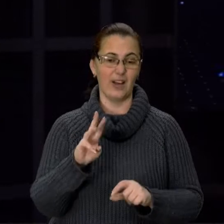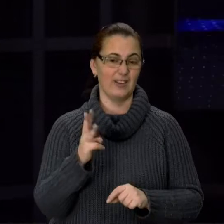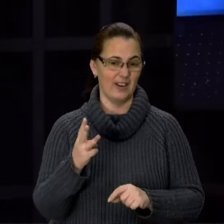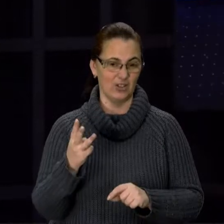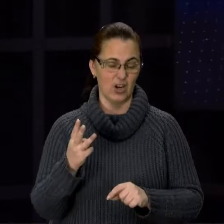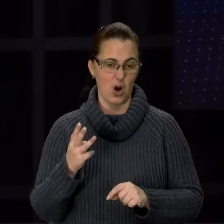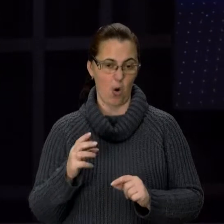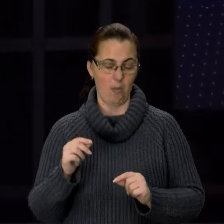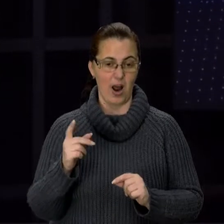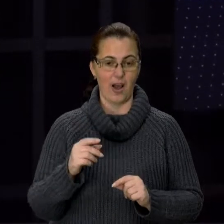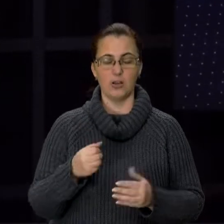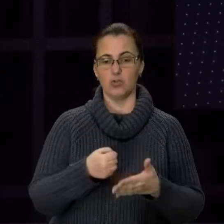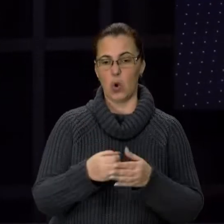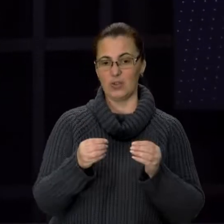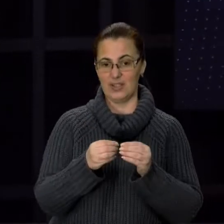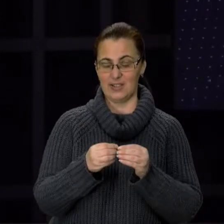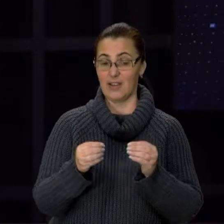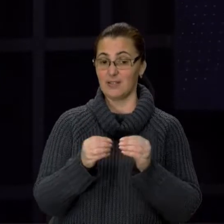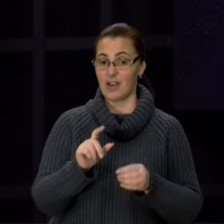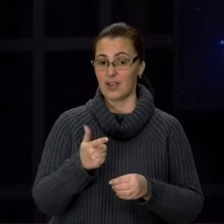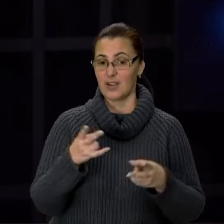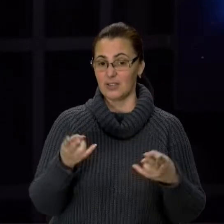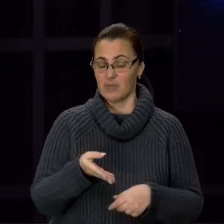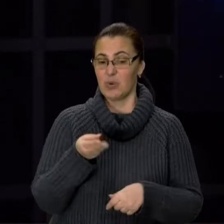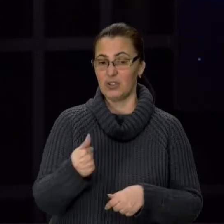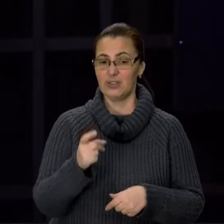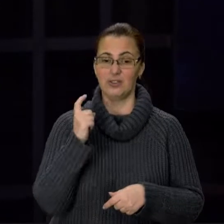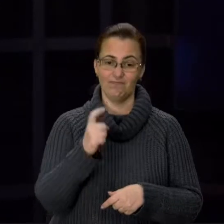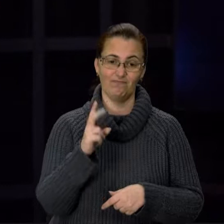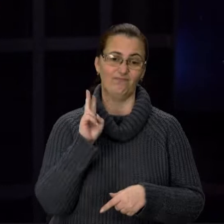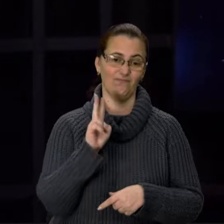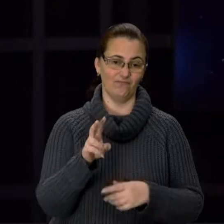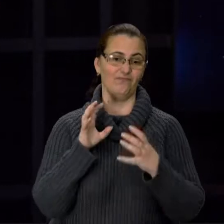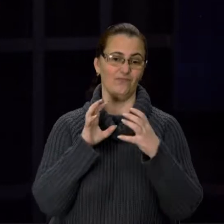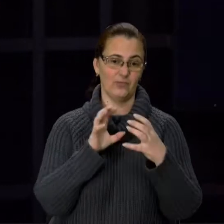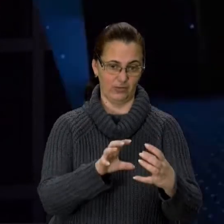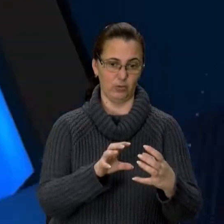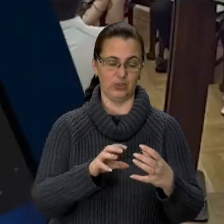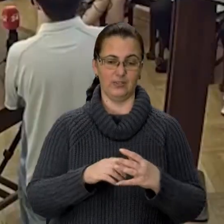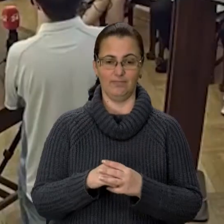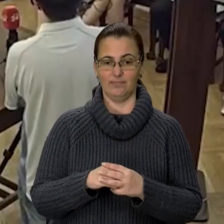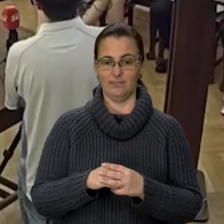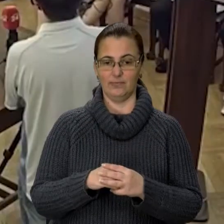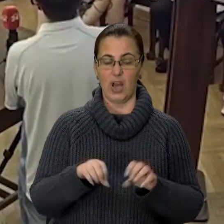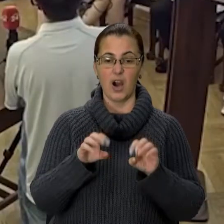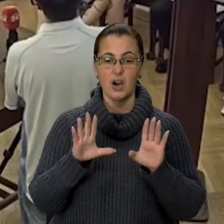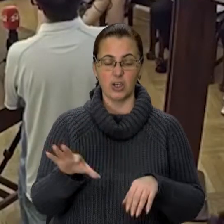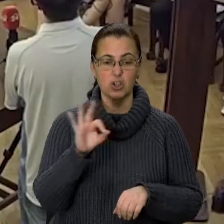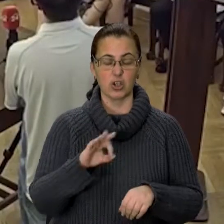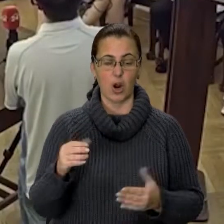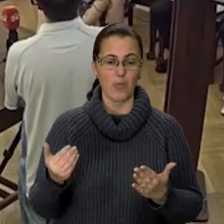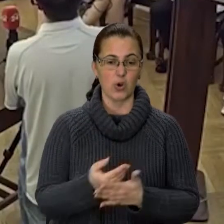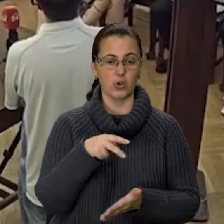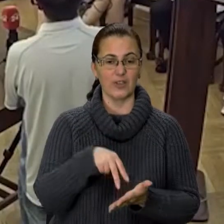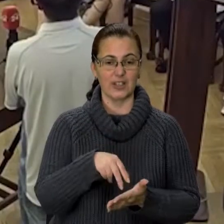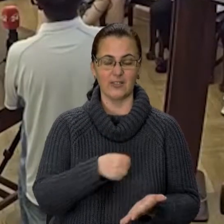10. Причому купюру з мазепою доведеться віддавати і в трамваях та тролейбусах, і у маршрутках. Рішення про нові тарифи